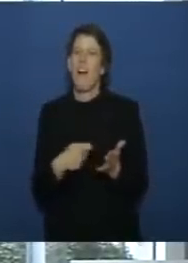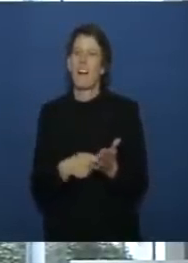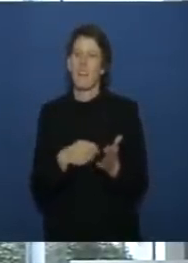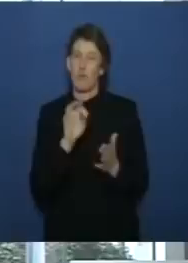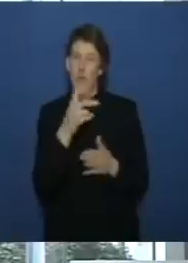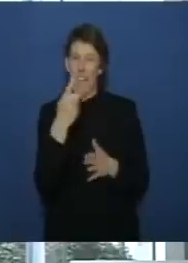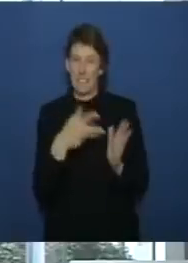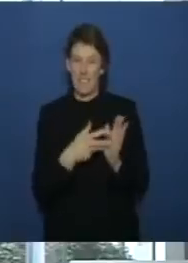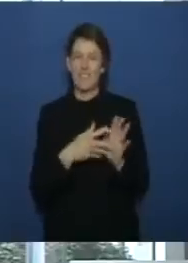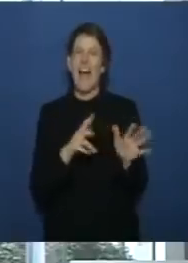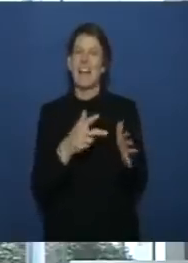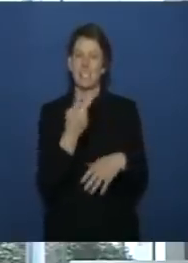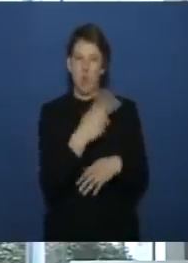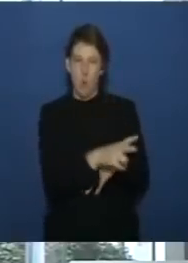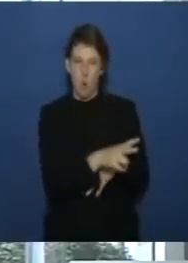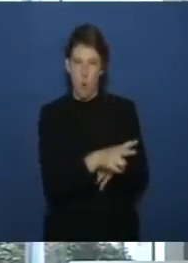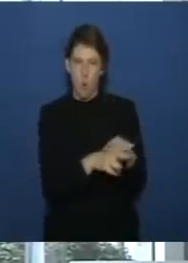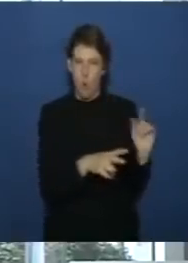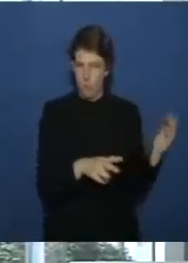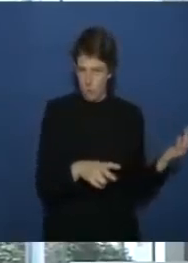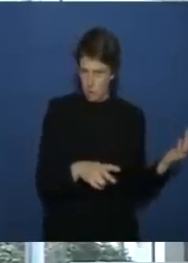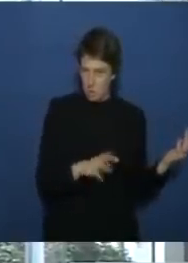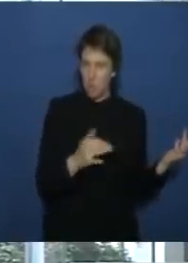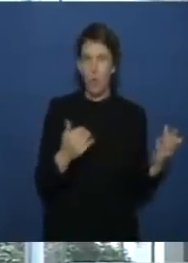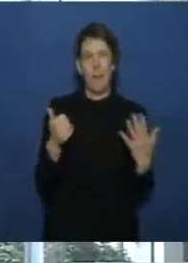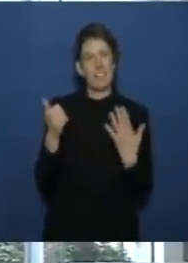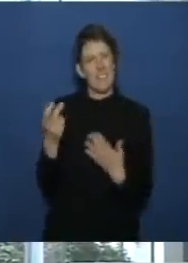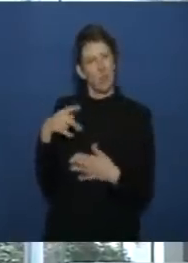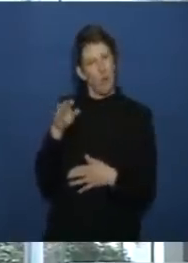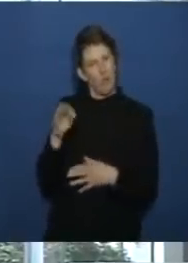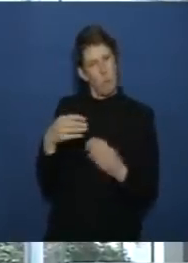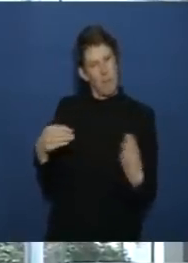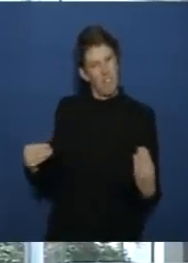und sind sechs euro für das material nicht viel zu hoch angesetzt